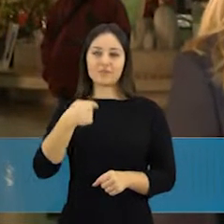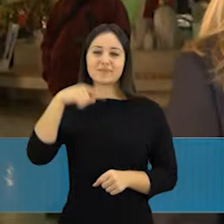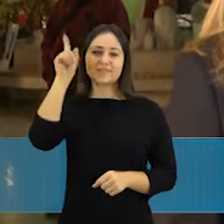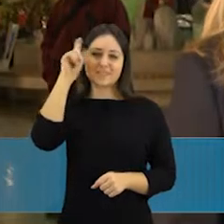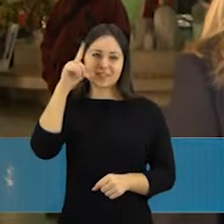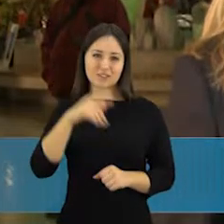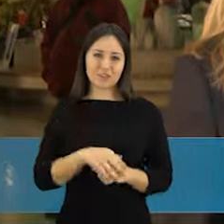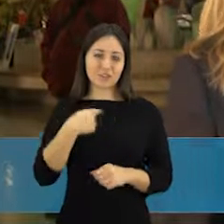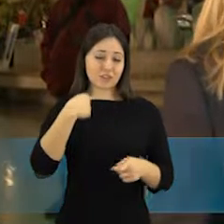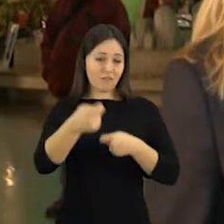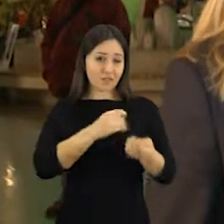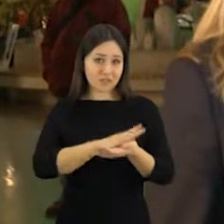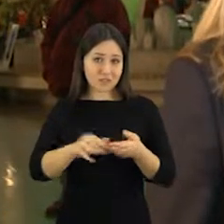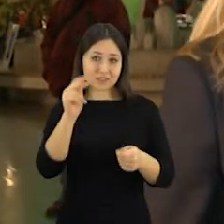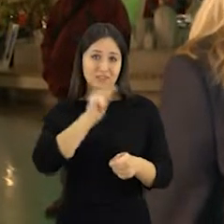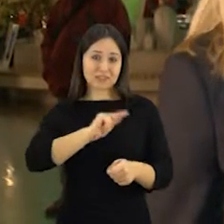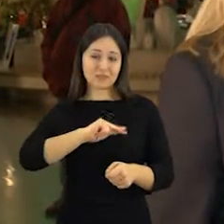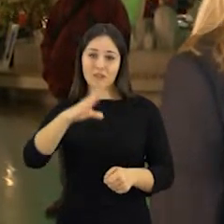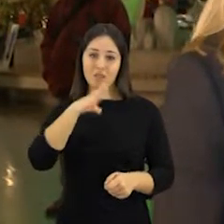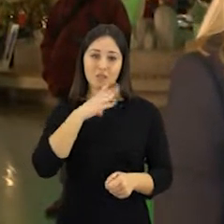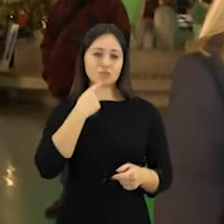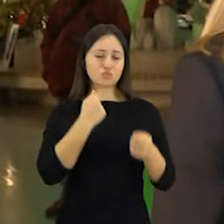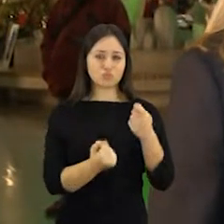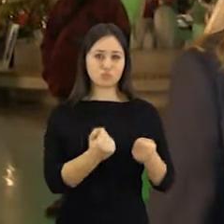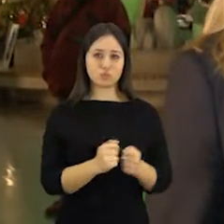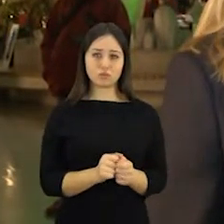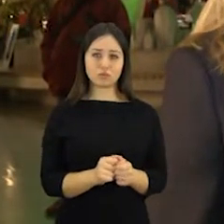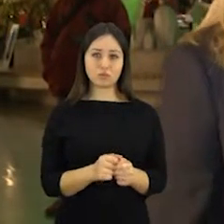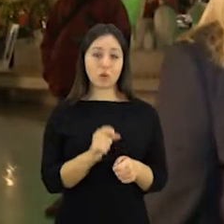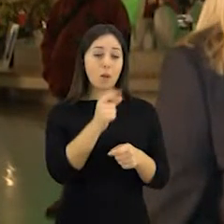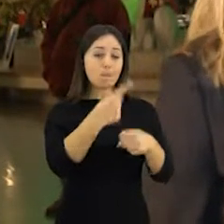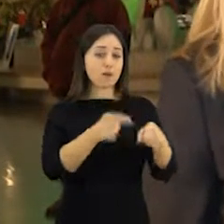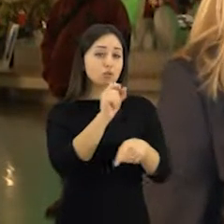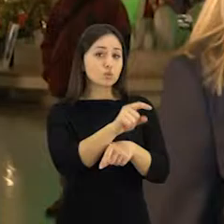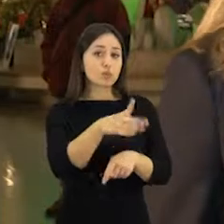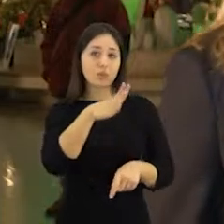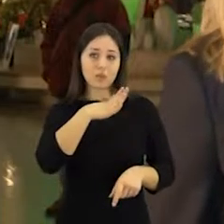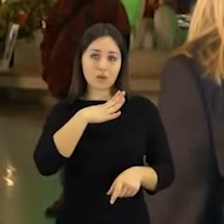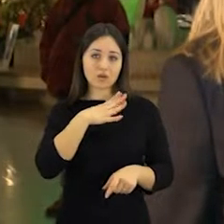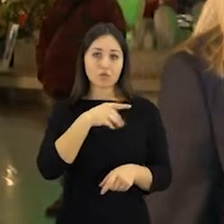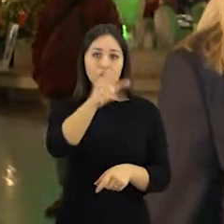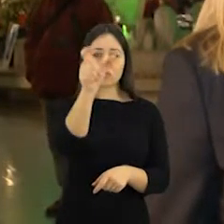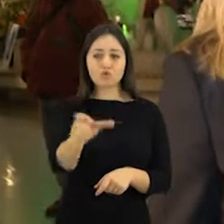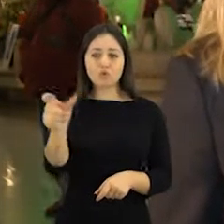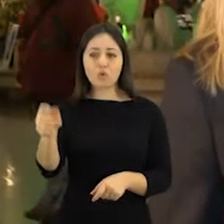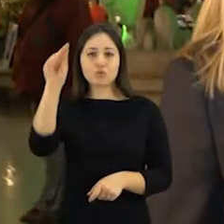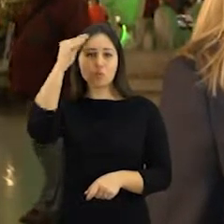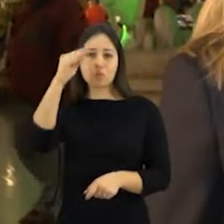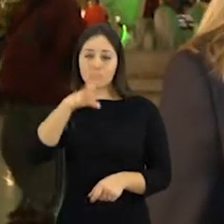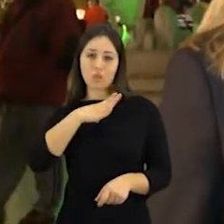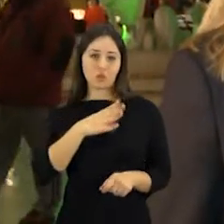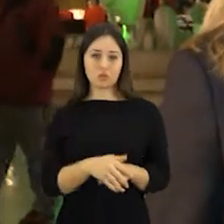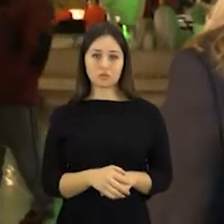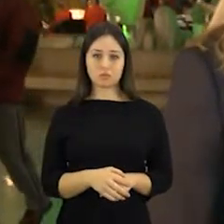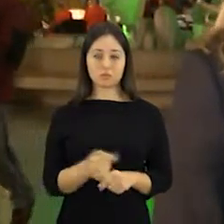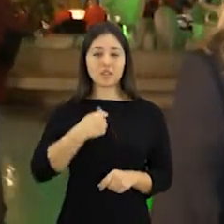aš negalėčiau būti verslininkų, nes man yra per sunku. Aš negaliu pats užtakyti prekes, rūpintis klientais ir